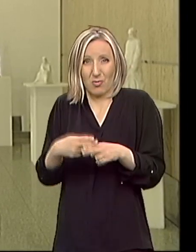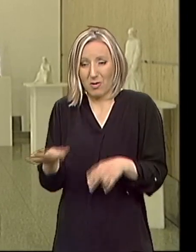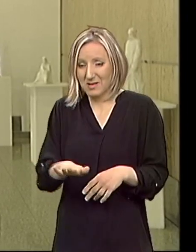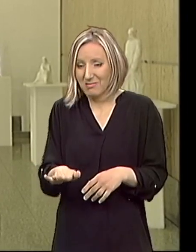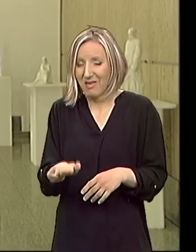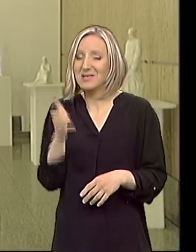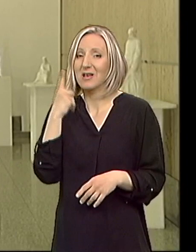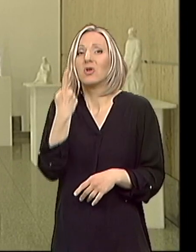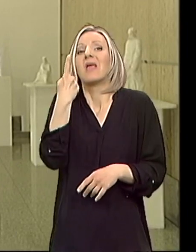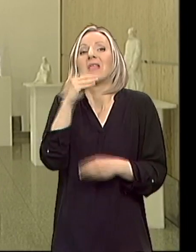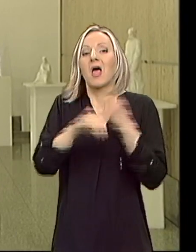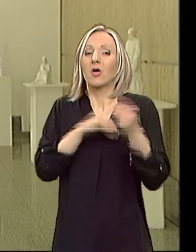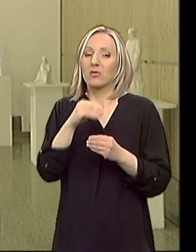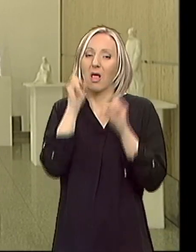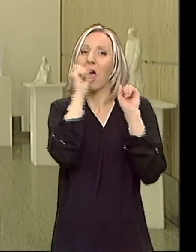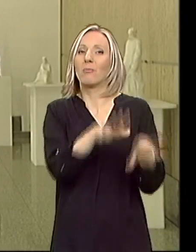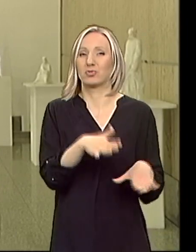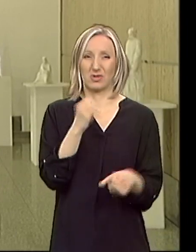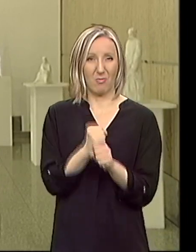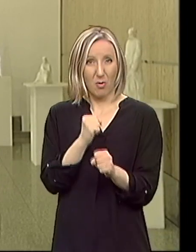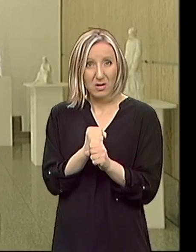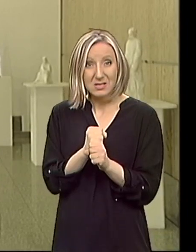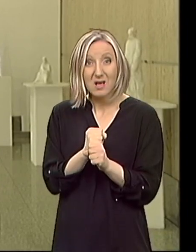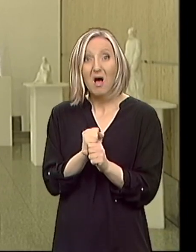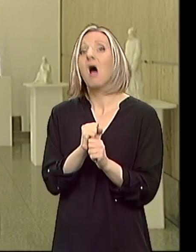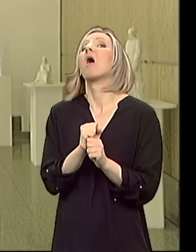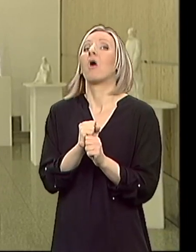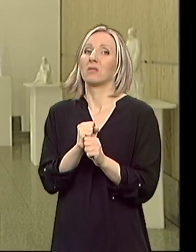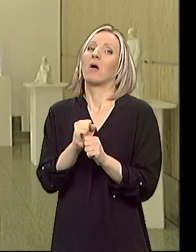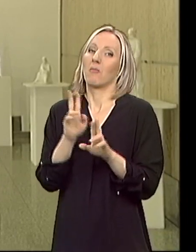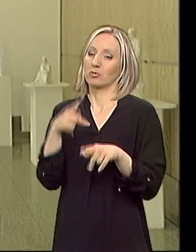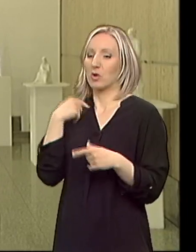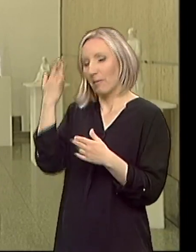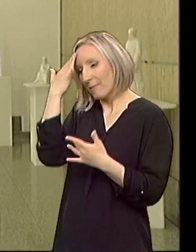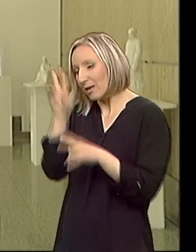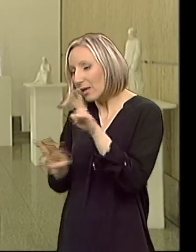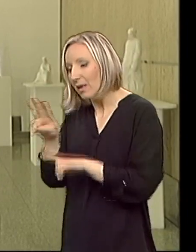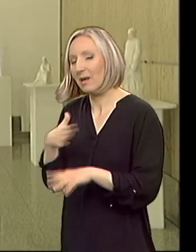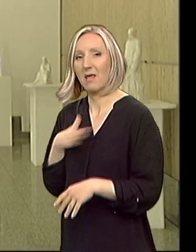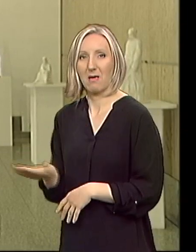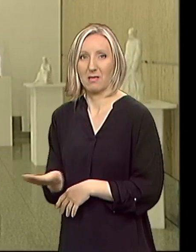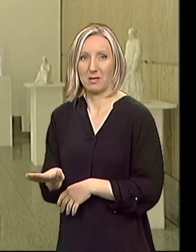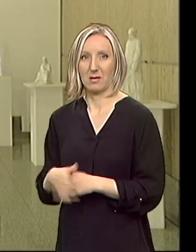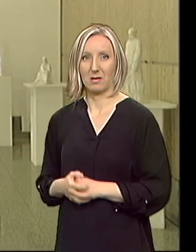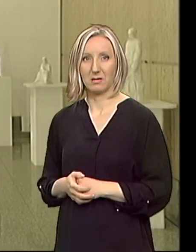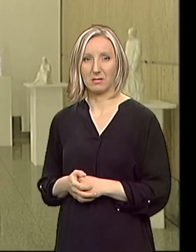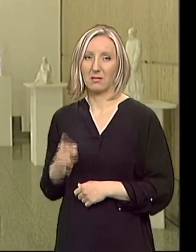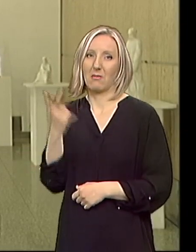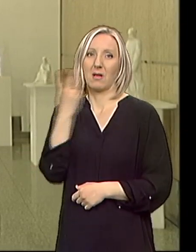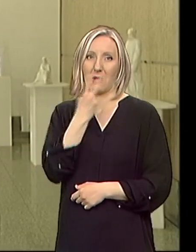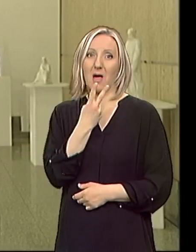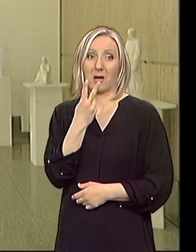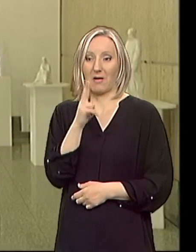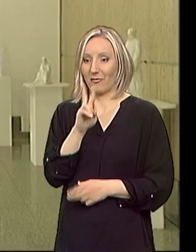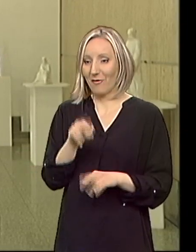najčešće ostavljaju svoj posao da bi mogli da se staraju o svom detetu. Tu naravno nailaze na